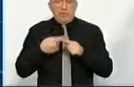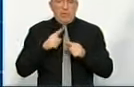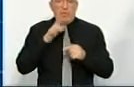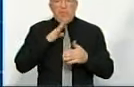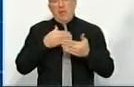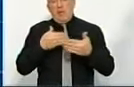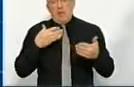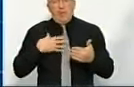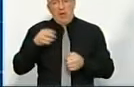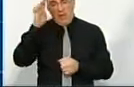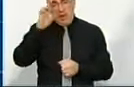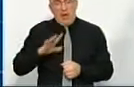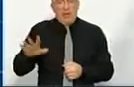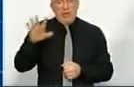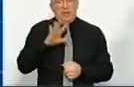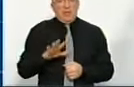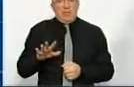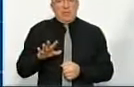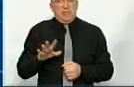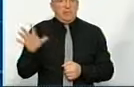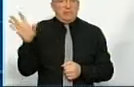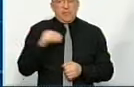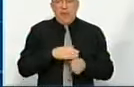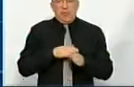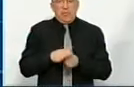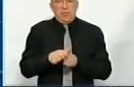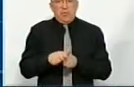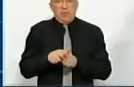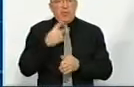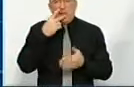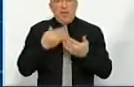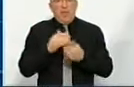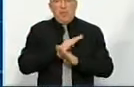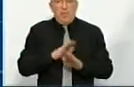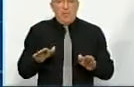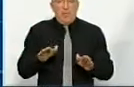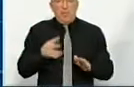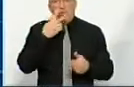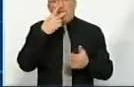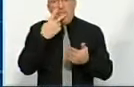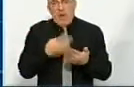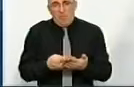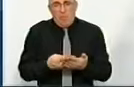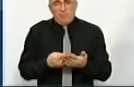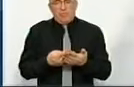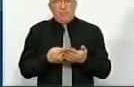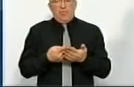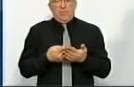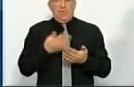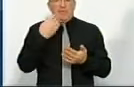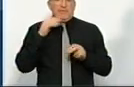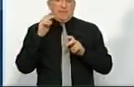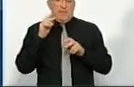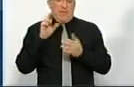передбачено. нашій країні все абсолютно не передбачено, не передбачено, я так би сказав. Ну, назвіть